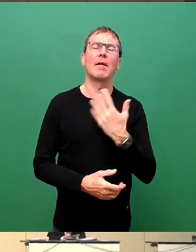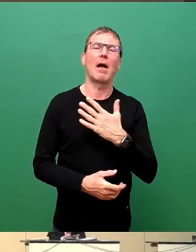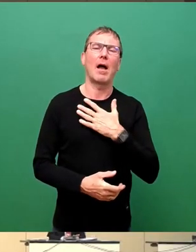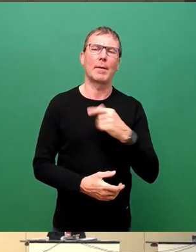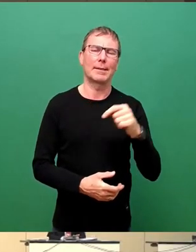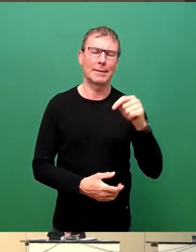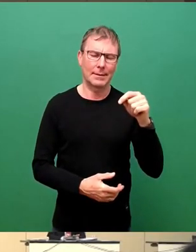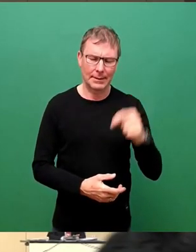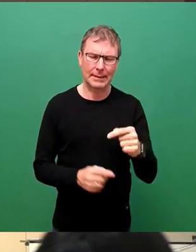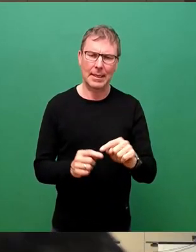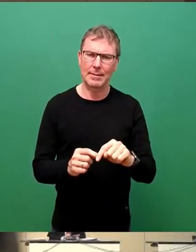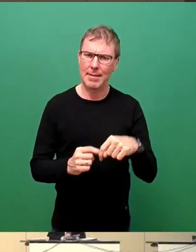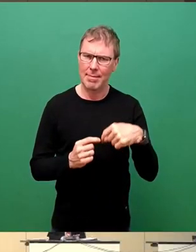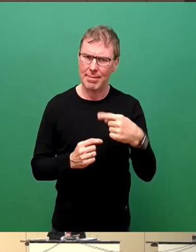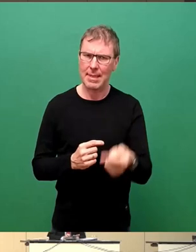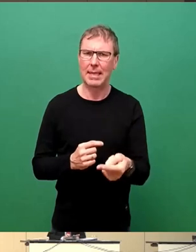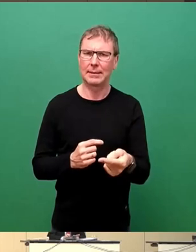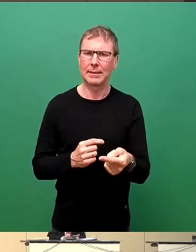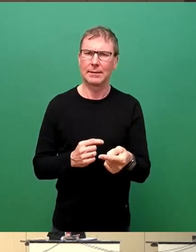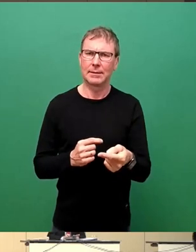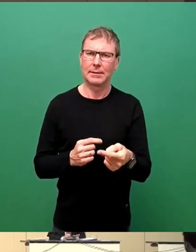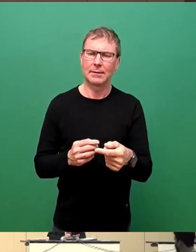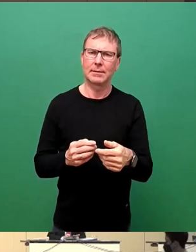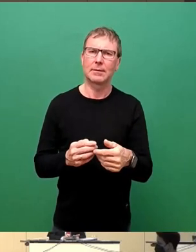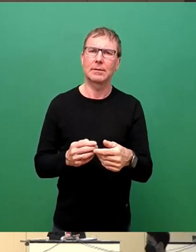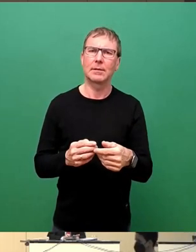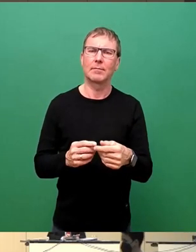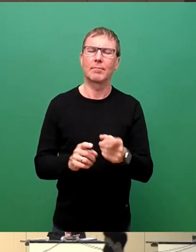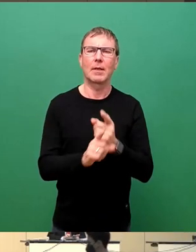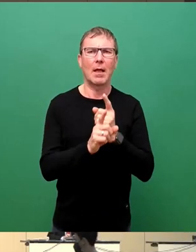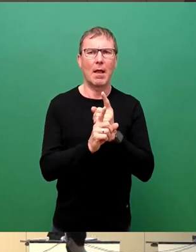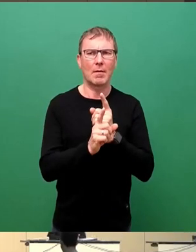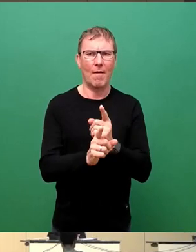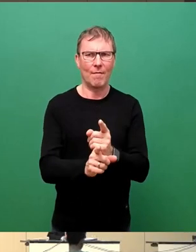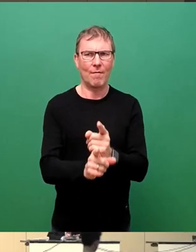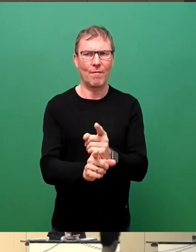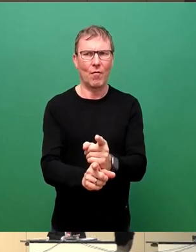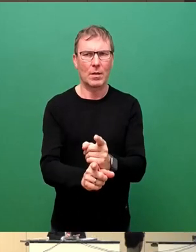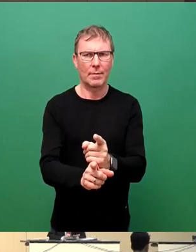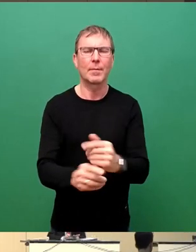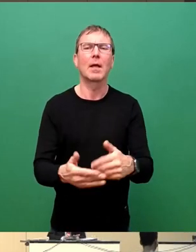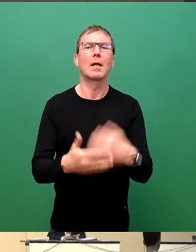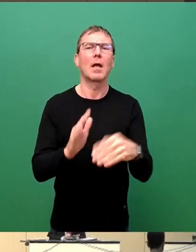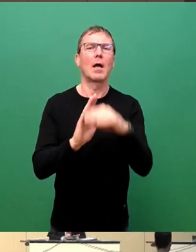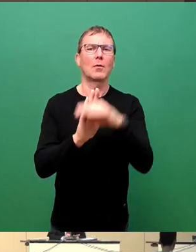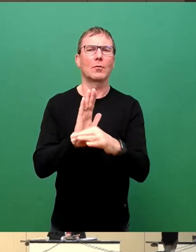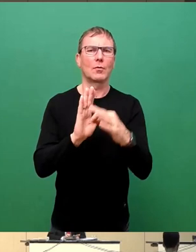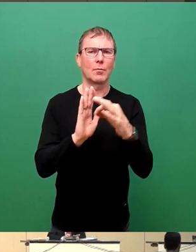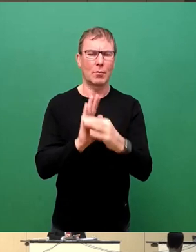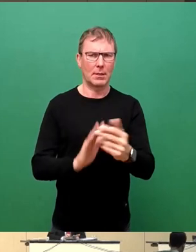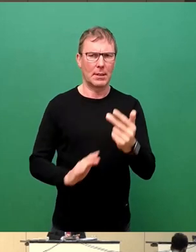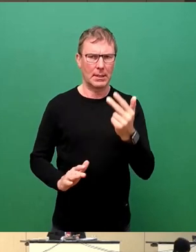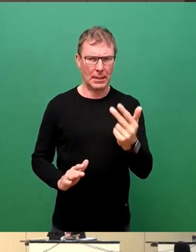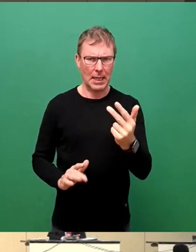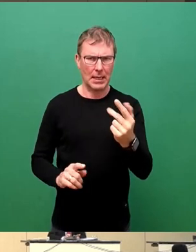nächstes in der Abfolge die Tagesordnungspunkte 3 und